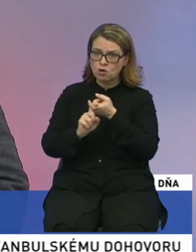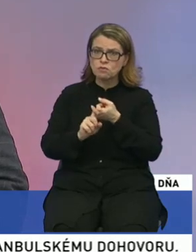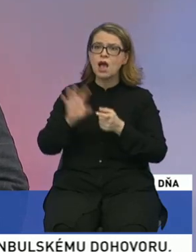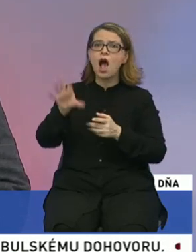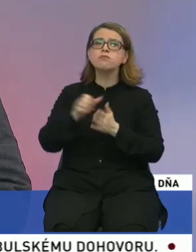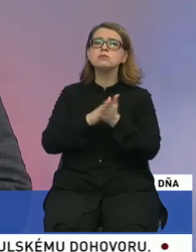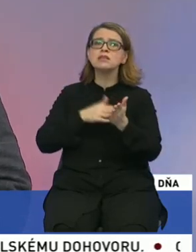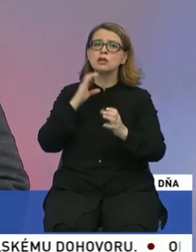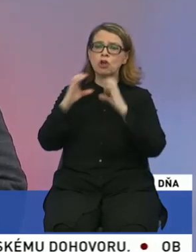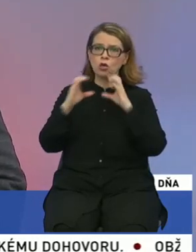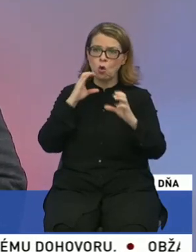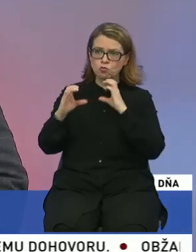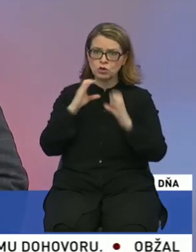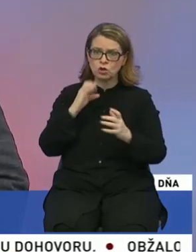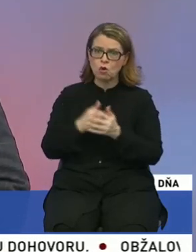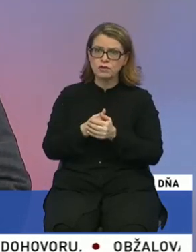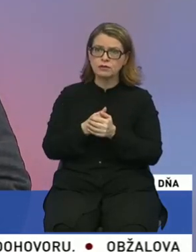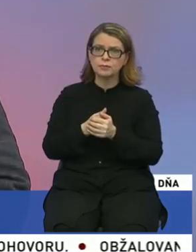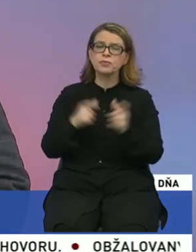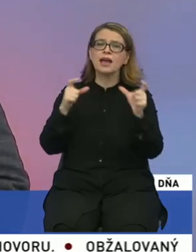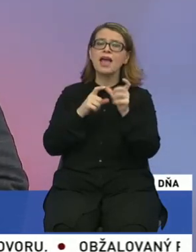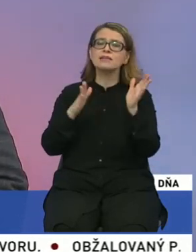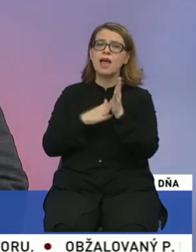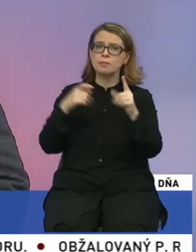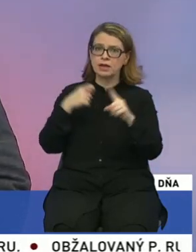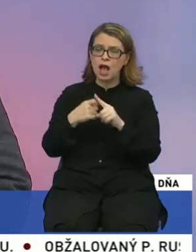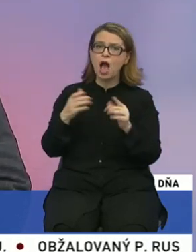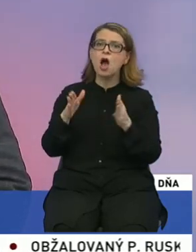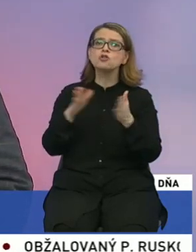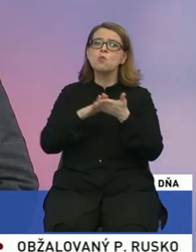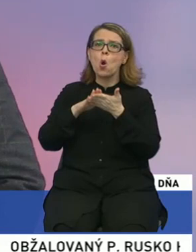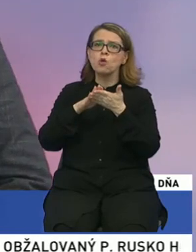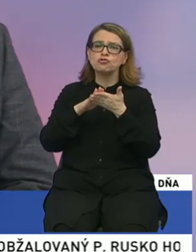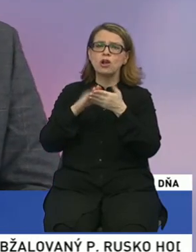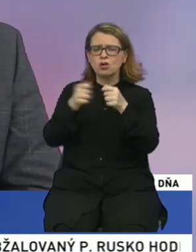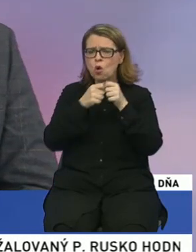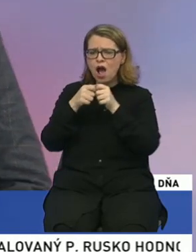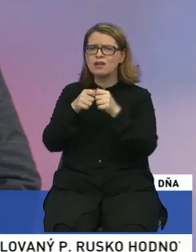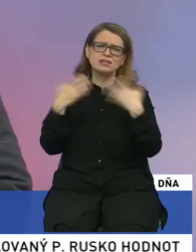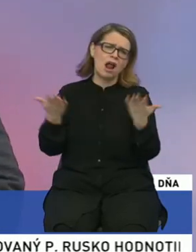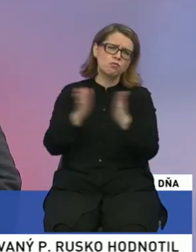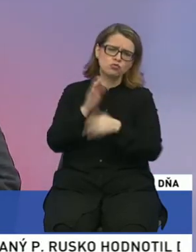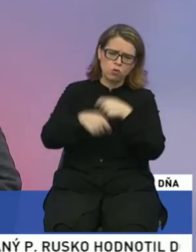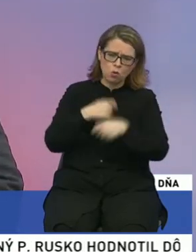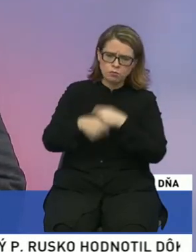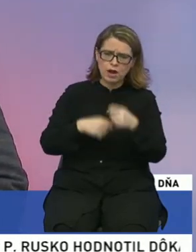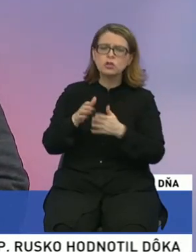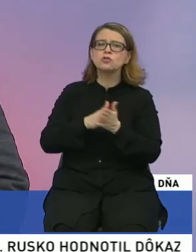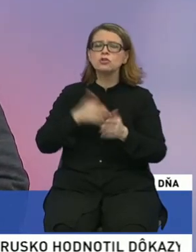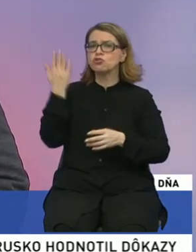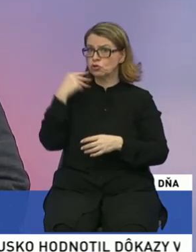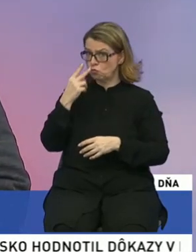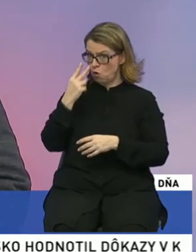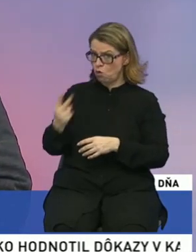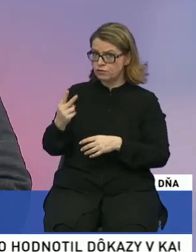začali komunikovať z SMK o nejakej spoločnej kandidátke, koalície alebo akékoľvek spolupráci. Už na začiatku tam bolo vidno, že